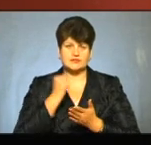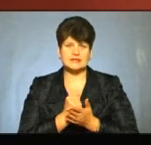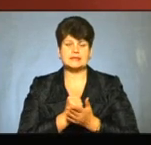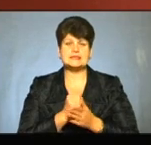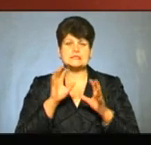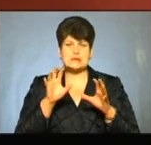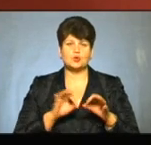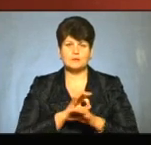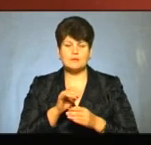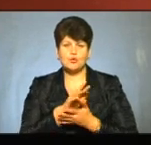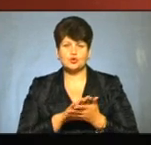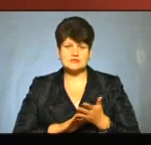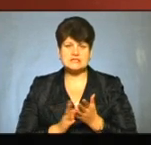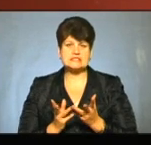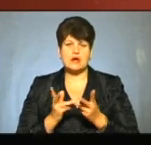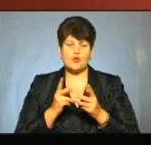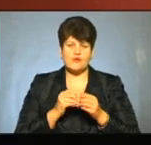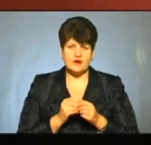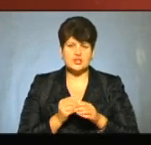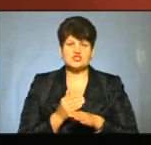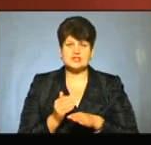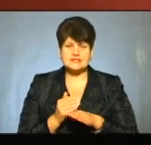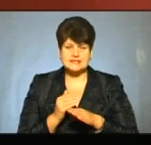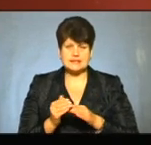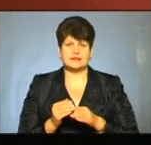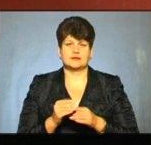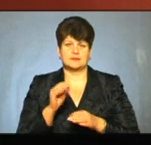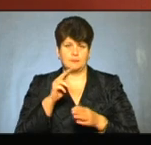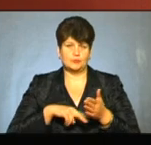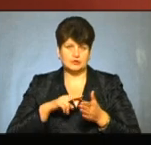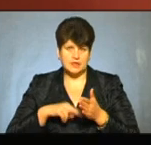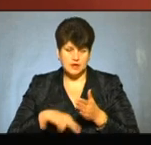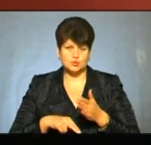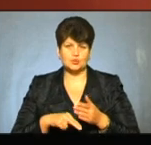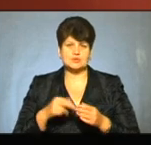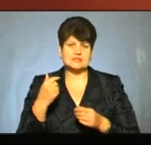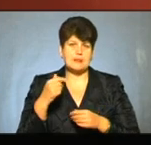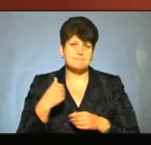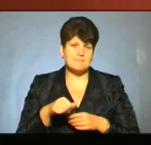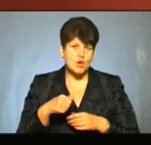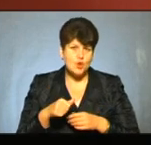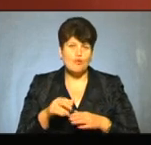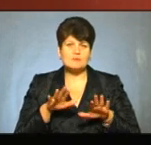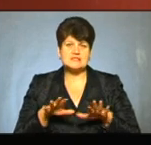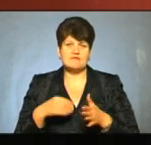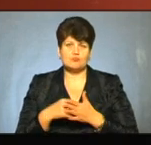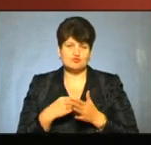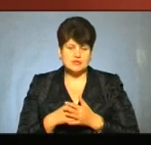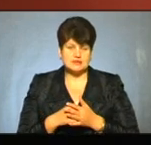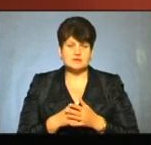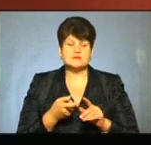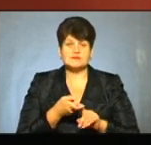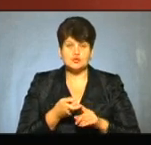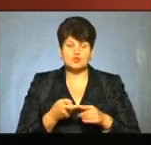законопроект щодо продовження зарахування частини акцизу спального у місцеві бюджети у 2020 році. Нагадуємо, в рамках